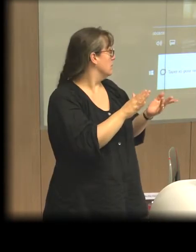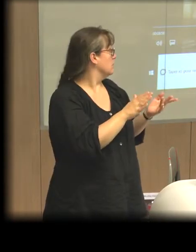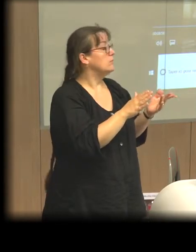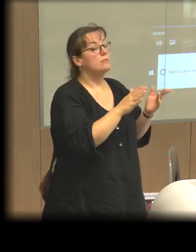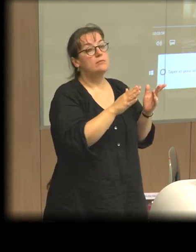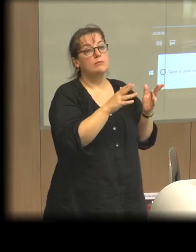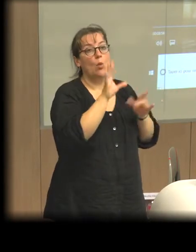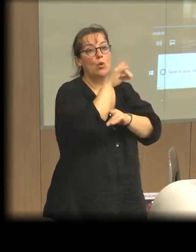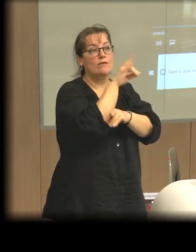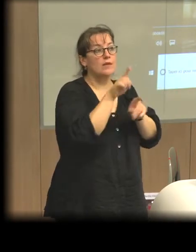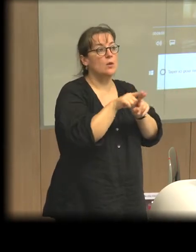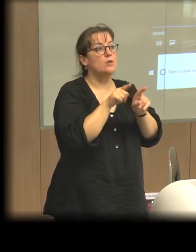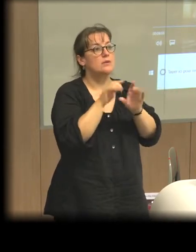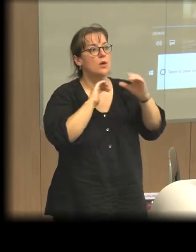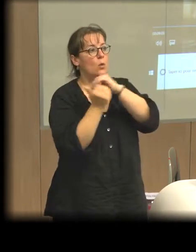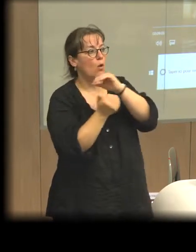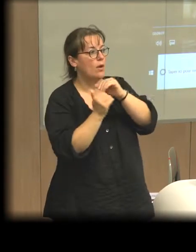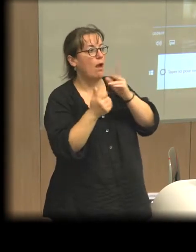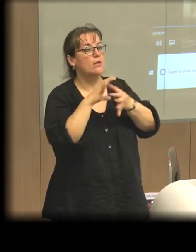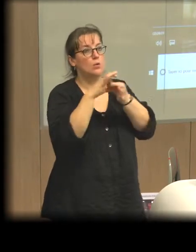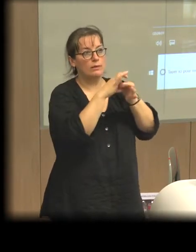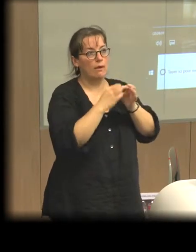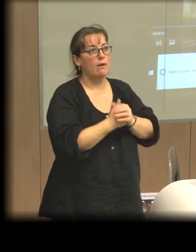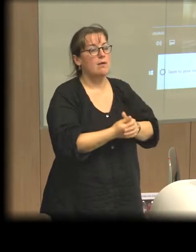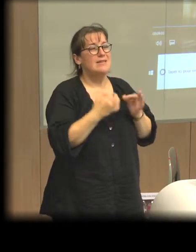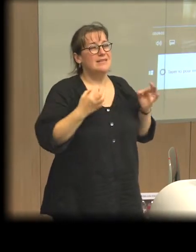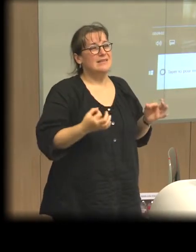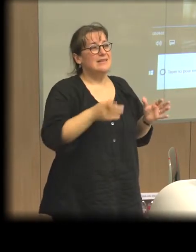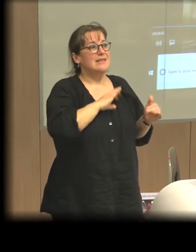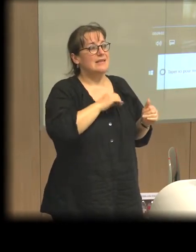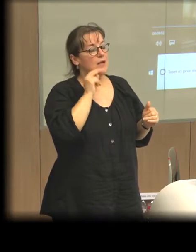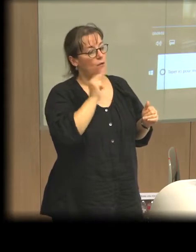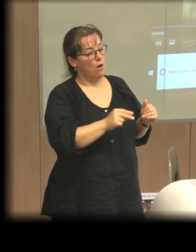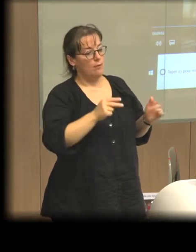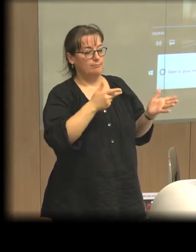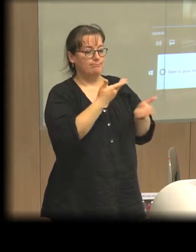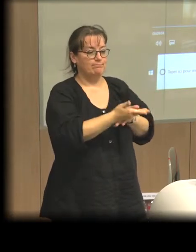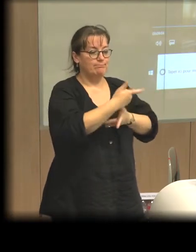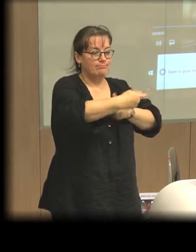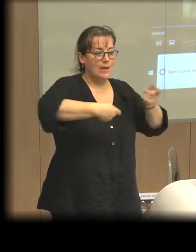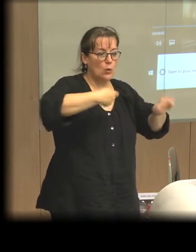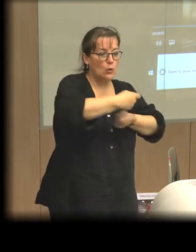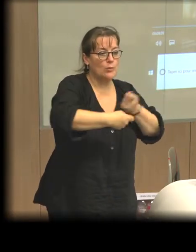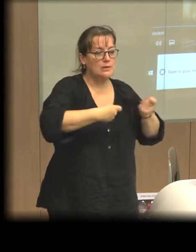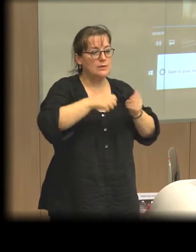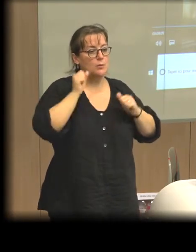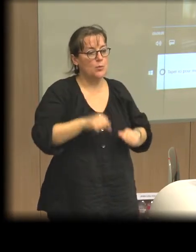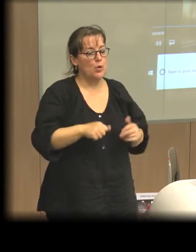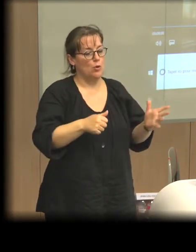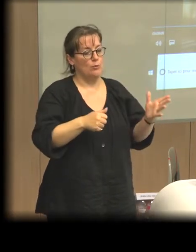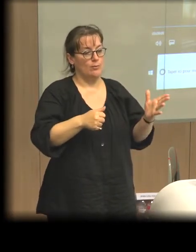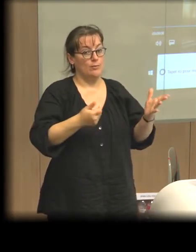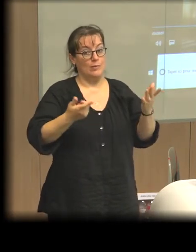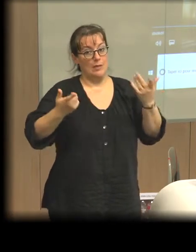si on prend les termes équatoriens, et de faire que ces économies puissent être prises en compte par les